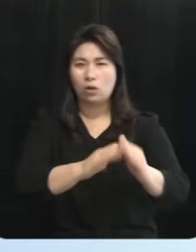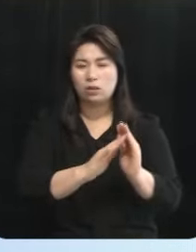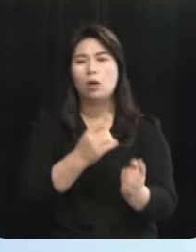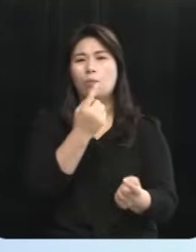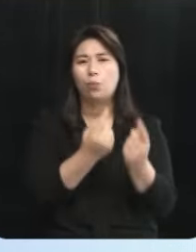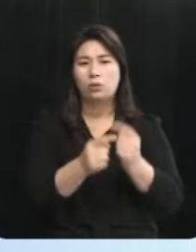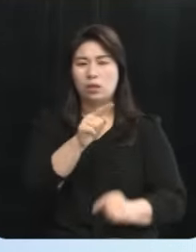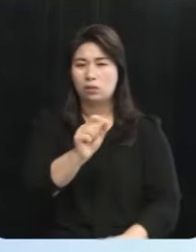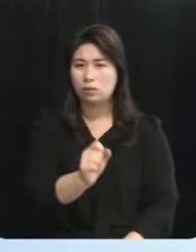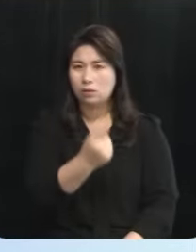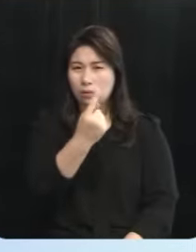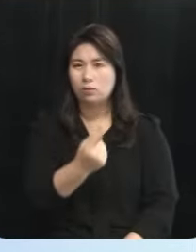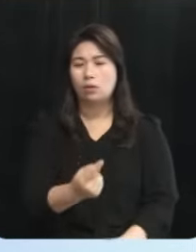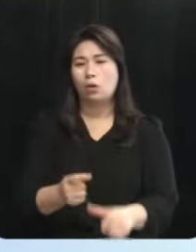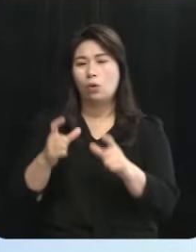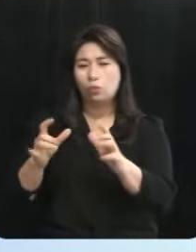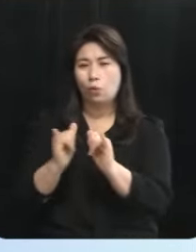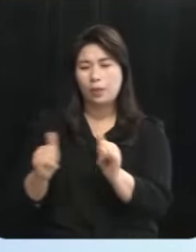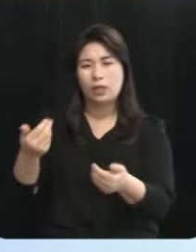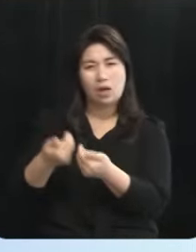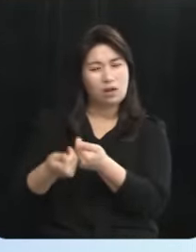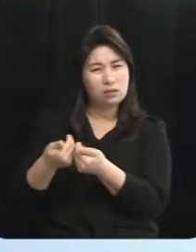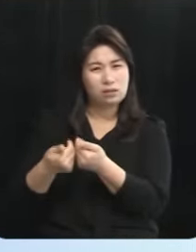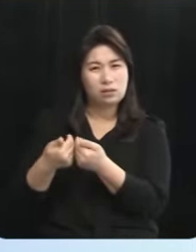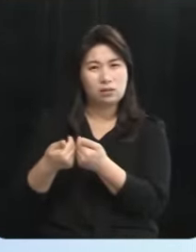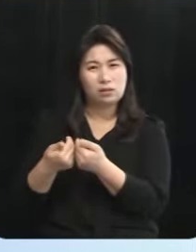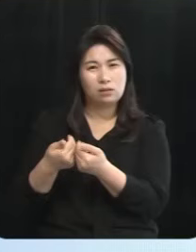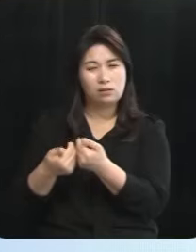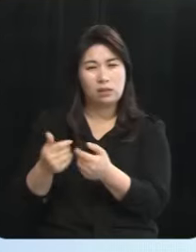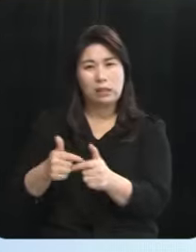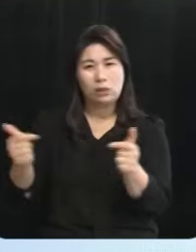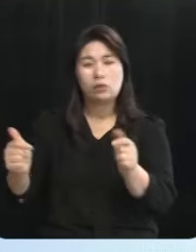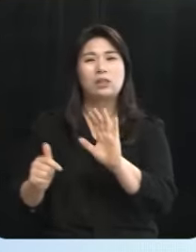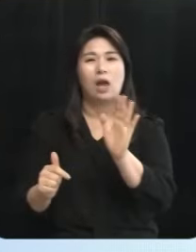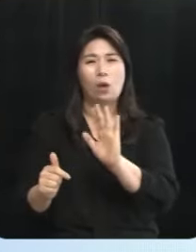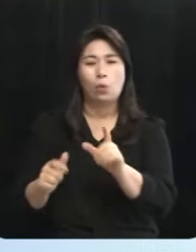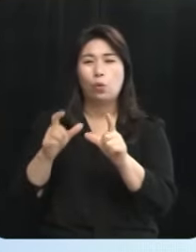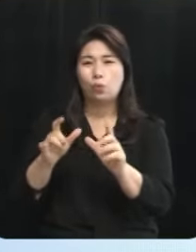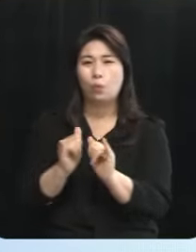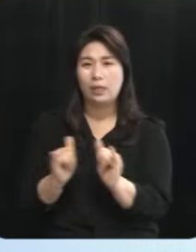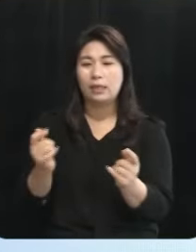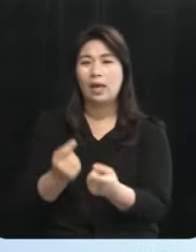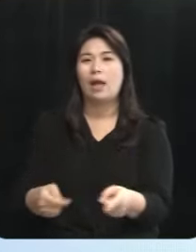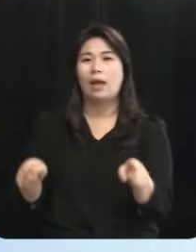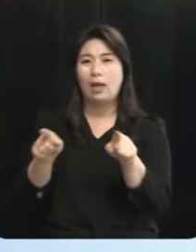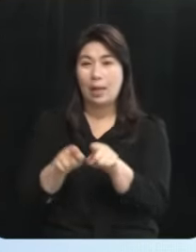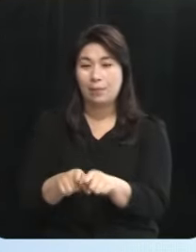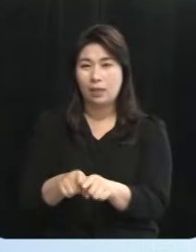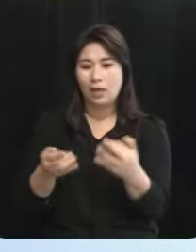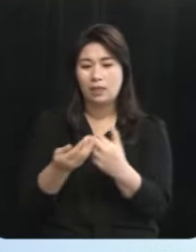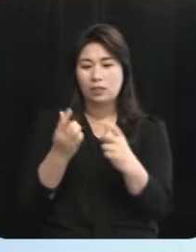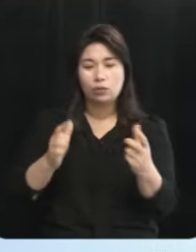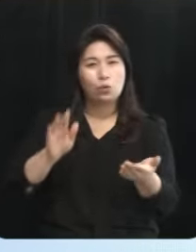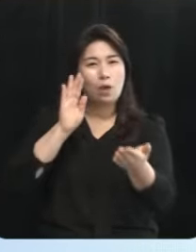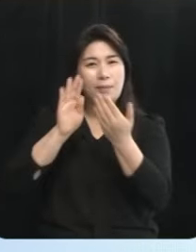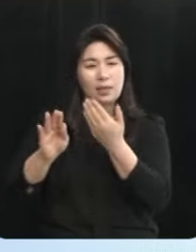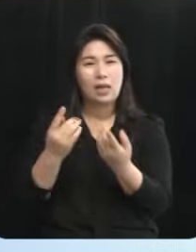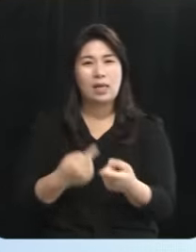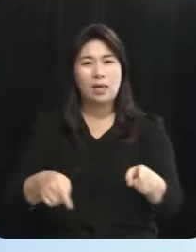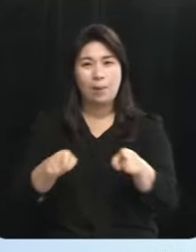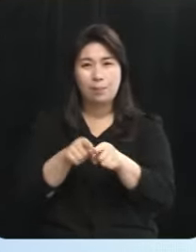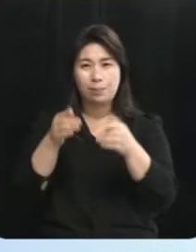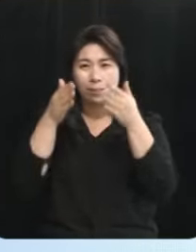이로 인해서 도민들의 갈등이 커지지 않고 도민들이 함께 제주의 미래를 같은